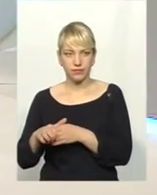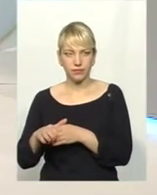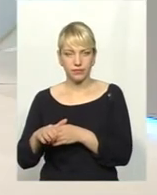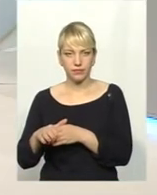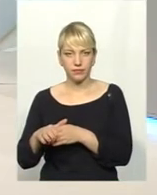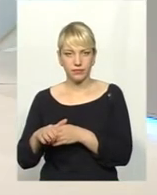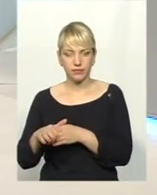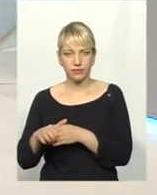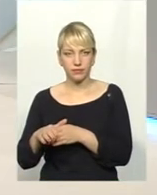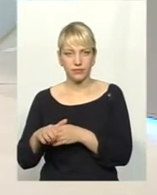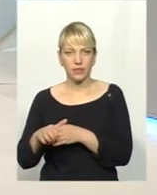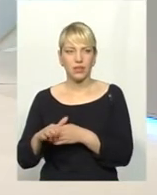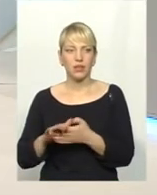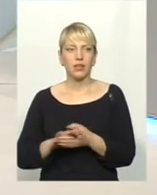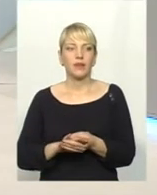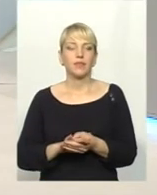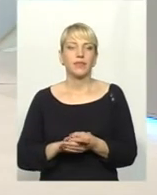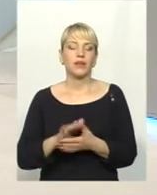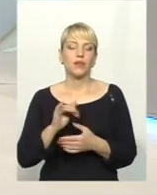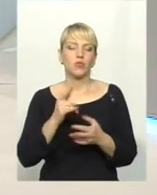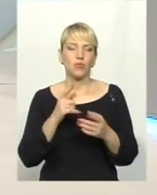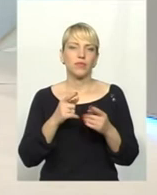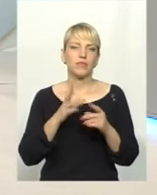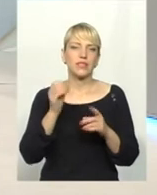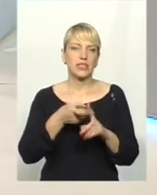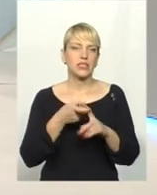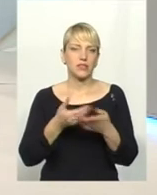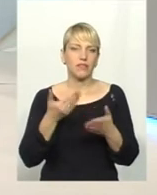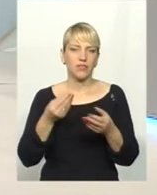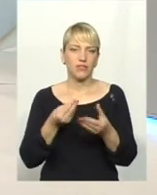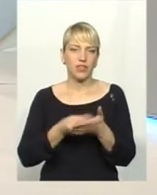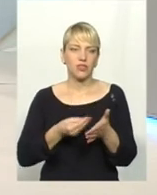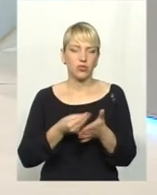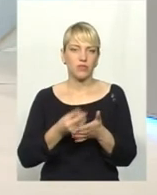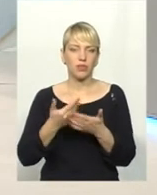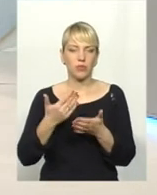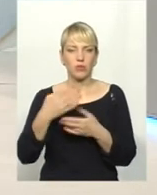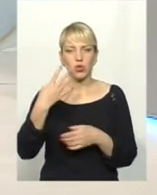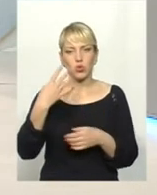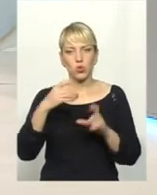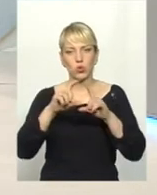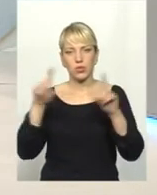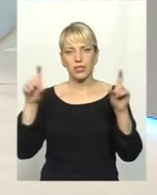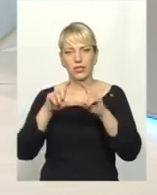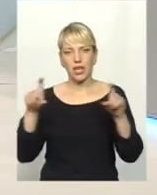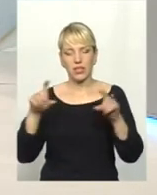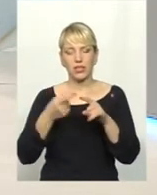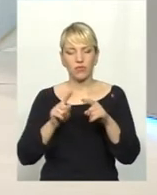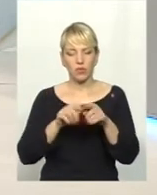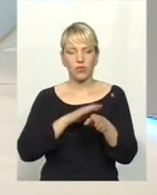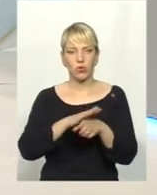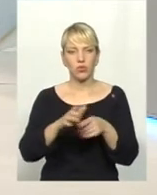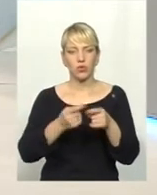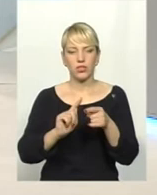перестанемо це робити по різні рівні фінансування, але ми ще до 40 закладів виконуємо ці дослідження.